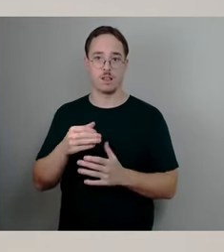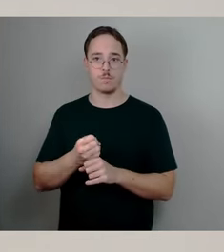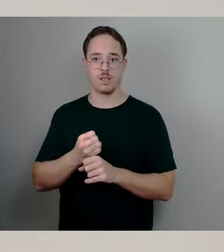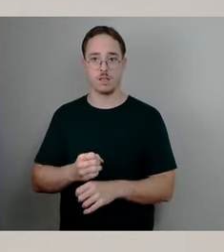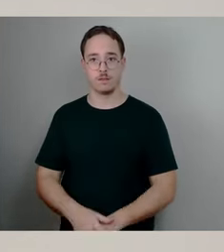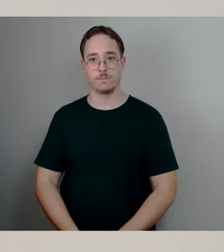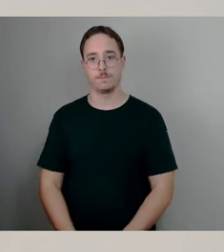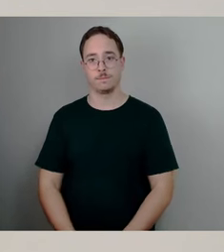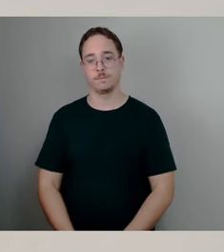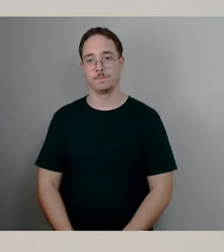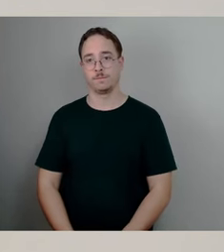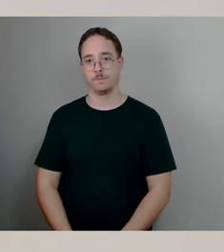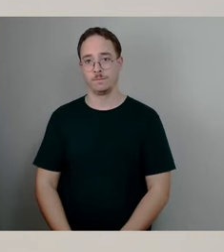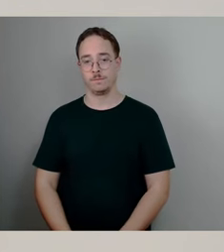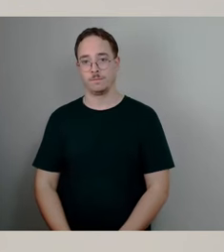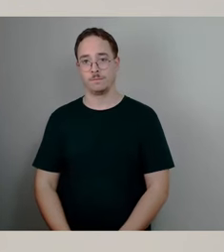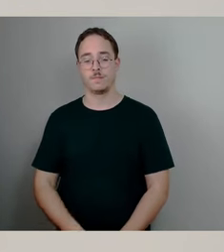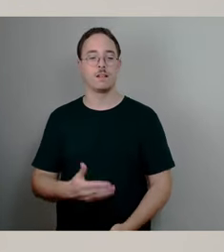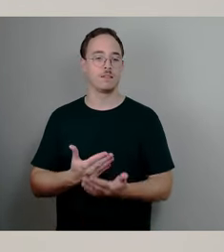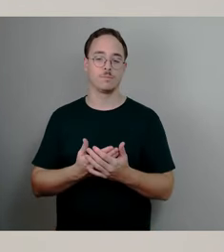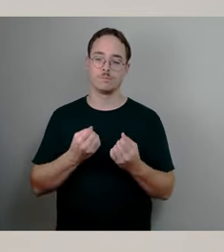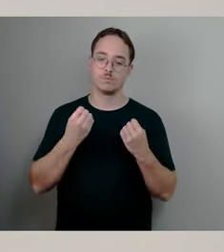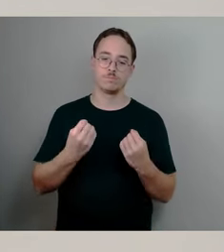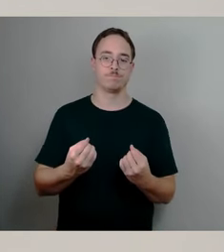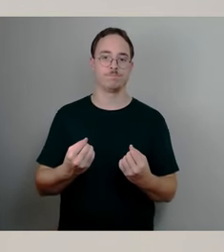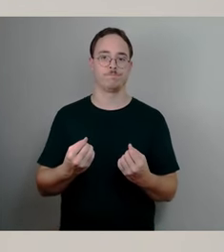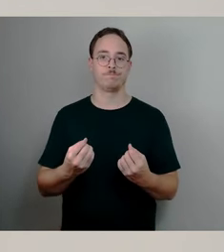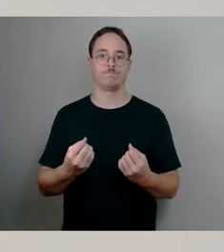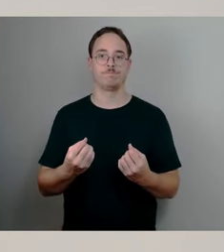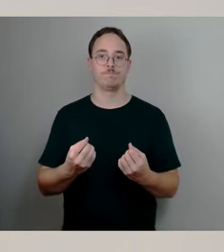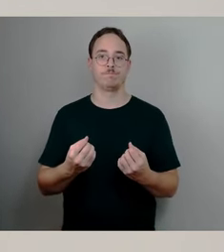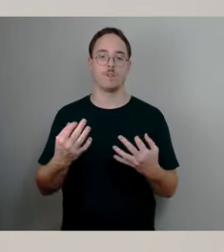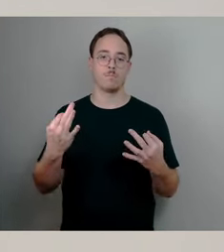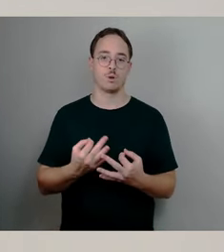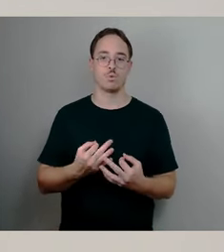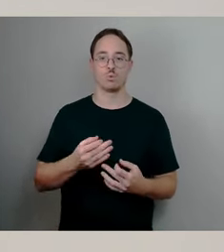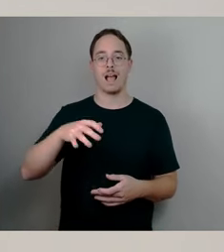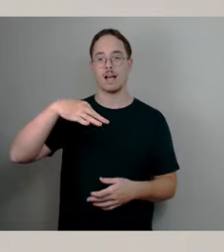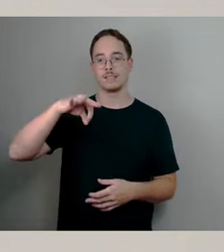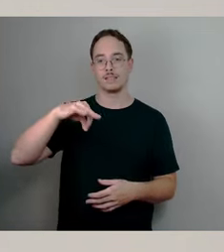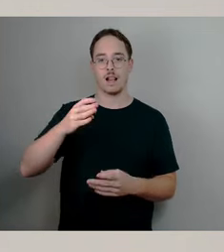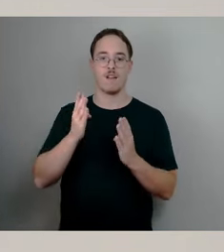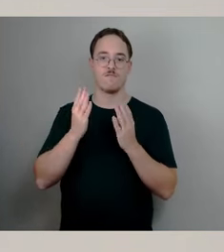die Einzelfallprüfung aufgrund der Rahmenbedingungen, die ich Ihnen geschildert habe.